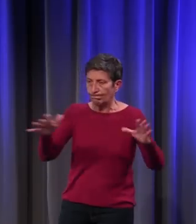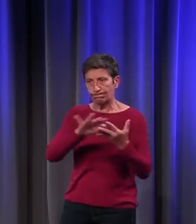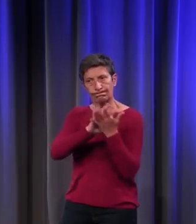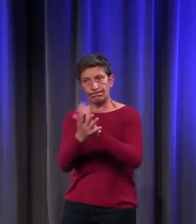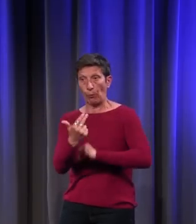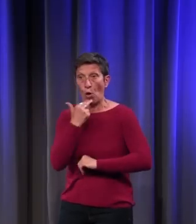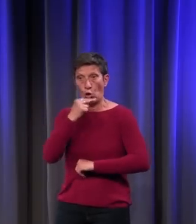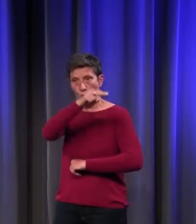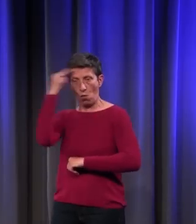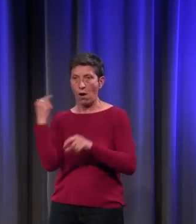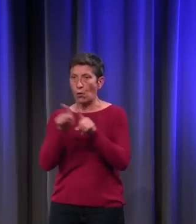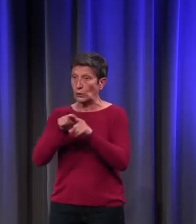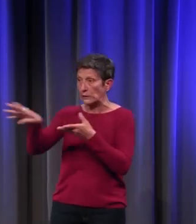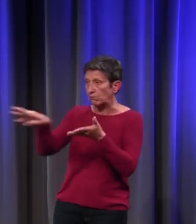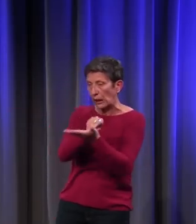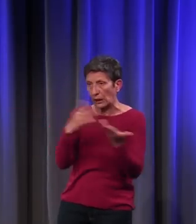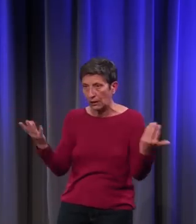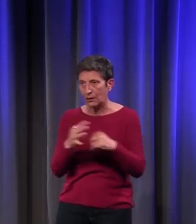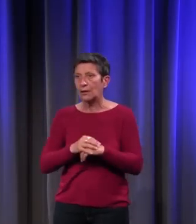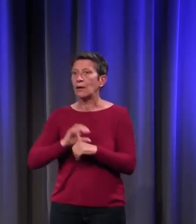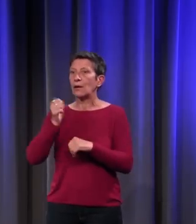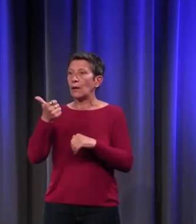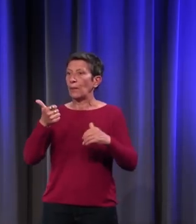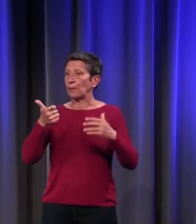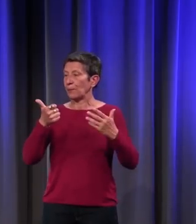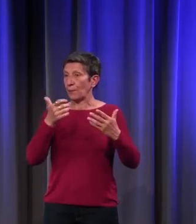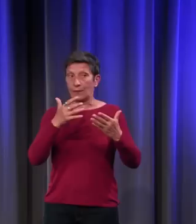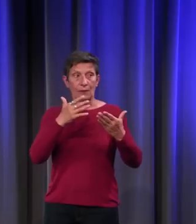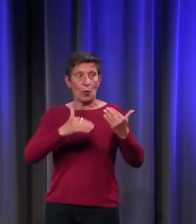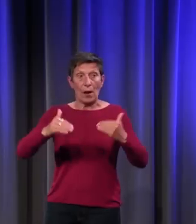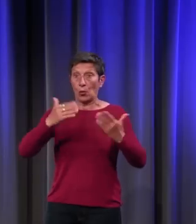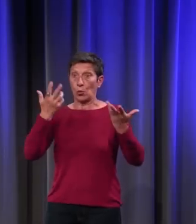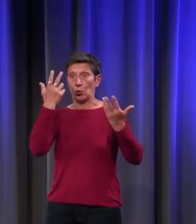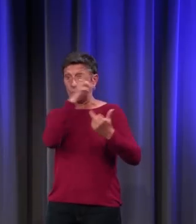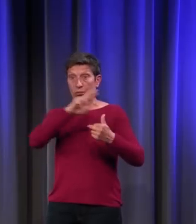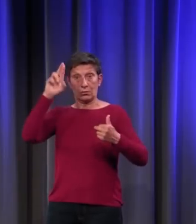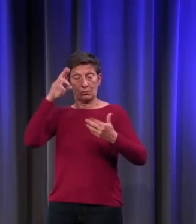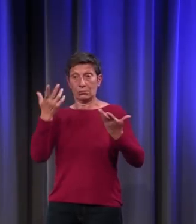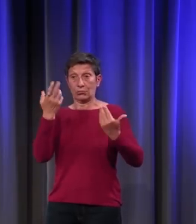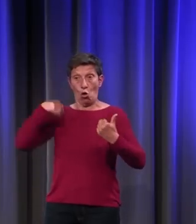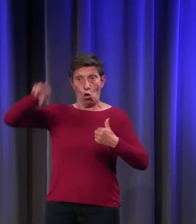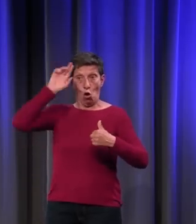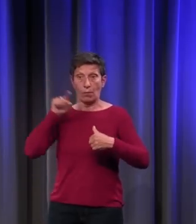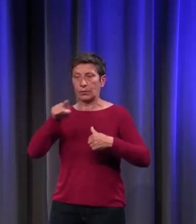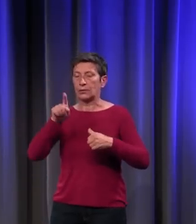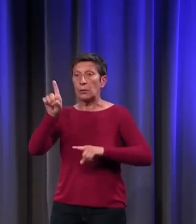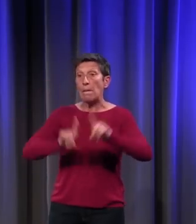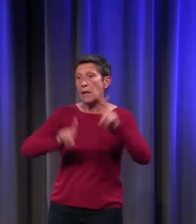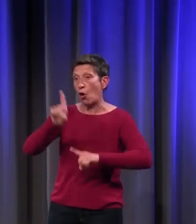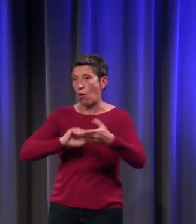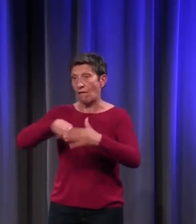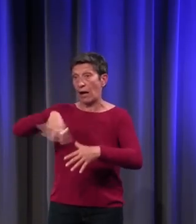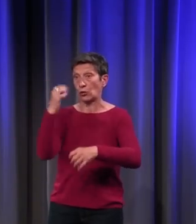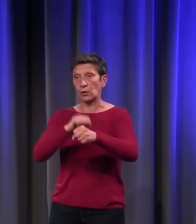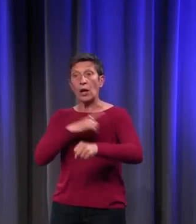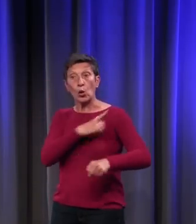noir. La première cour, qui est la plus riche d'Europe, c'est celle de Milan, à la fin du XIVe siècle. Le duc